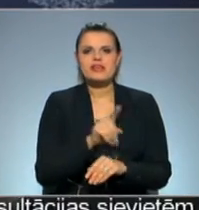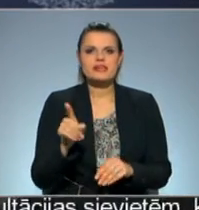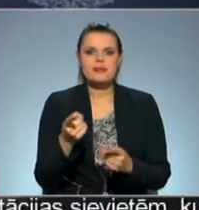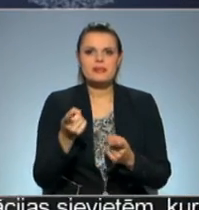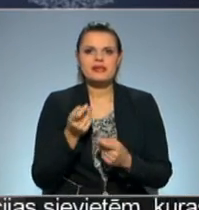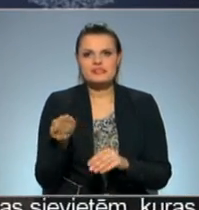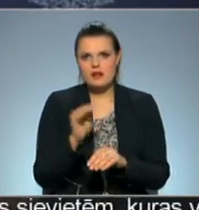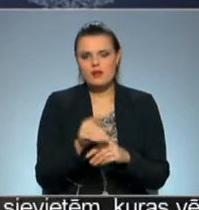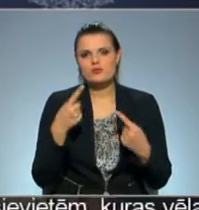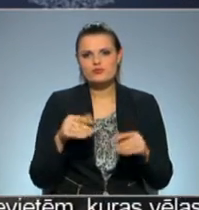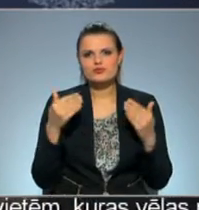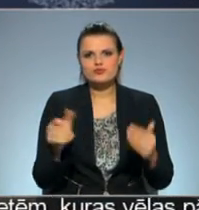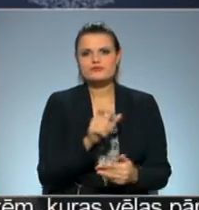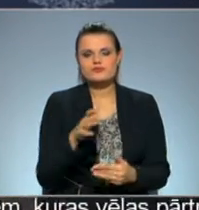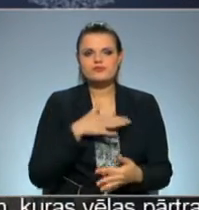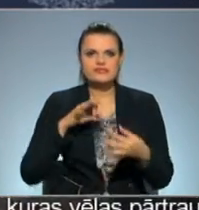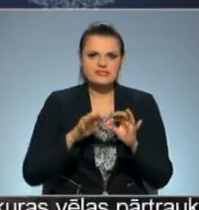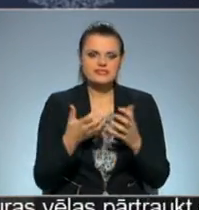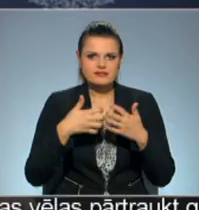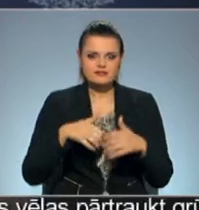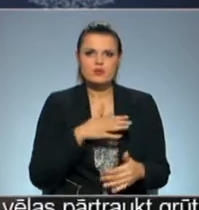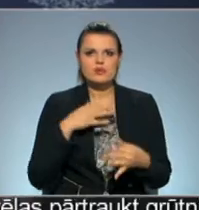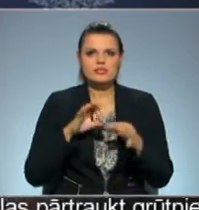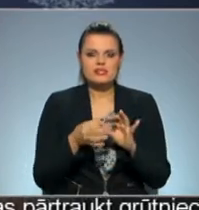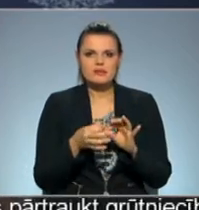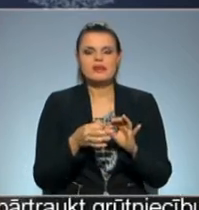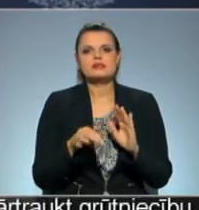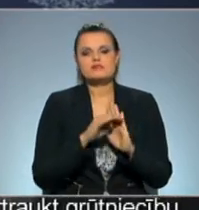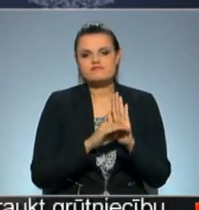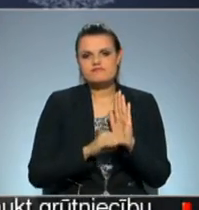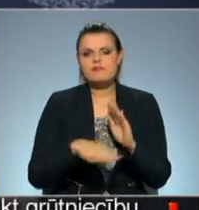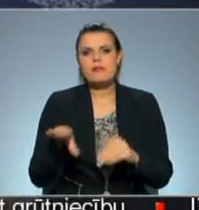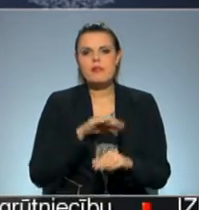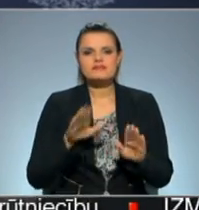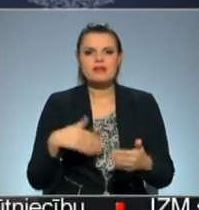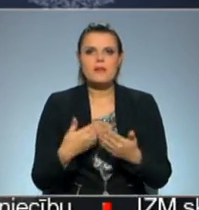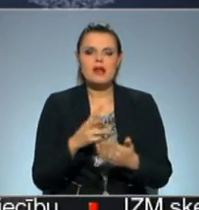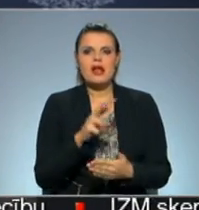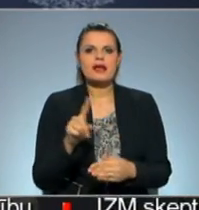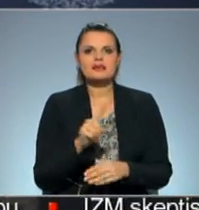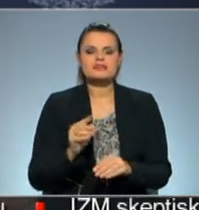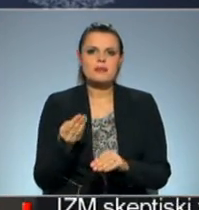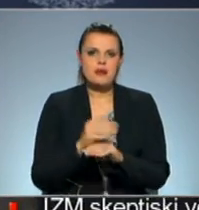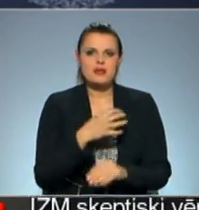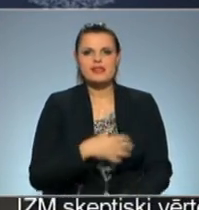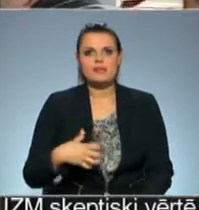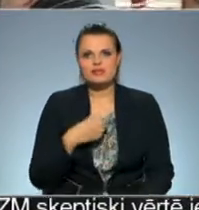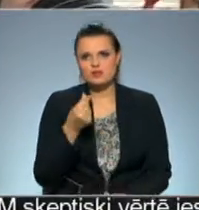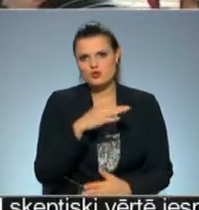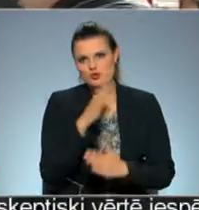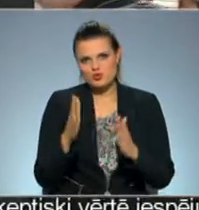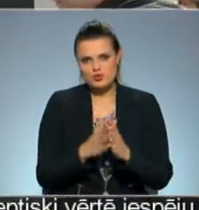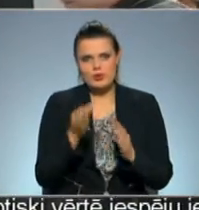paprasīta klāt. Šobrīd mums ir ļoti detalizēta aprēķina, detalizēta stāmas un mēs varam parādīt, kas ir tā papildus nepieciešamā summa.